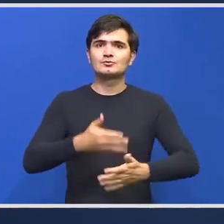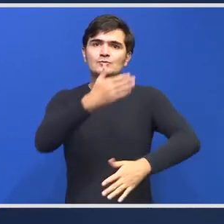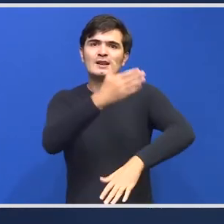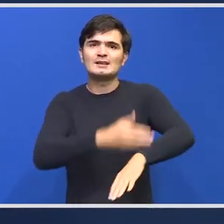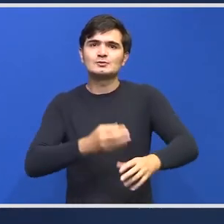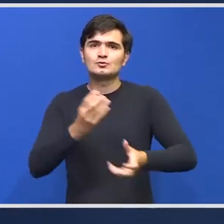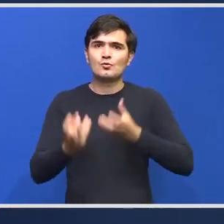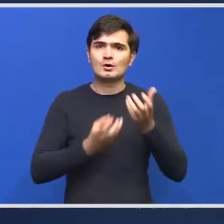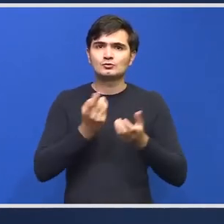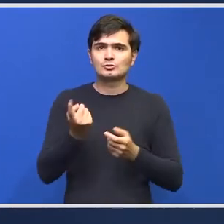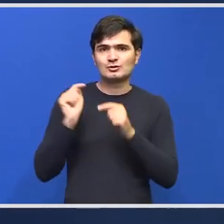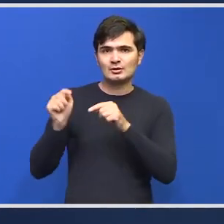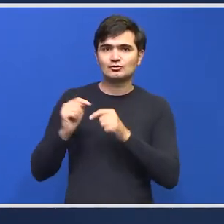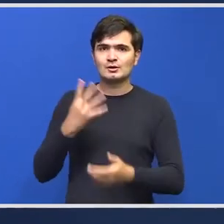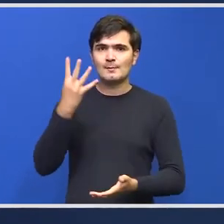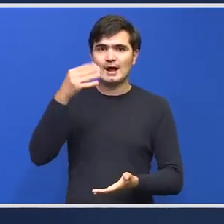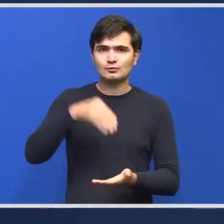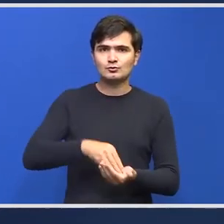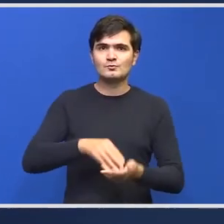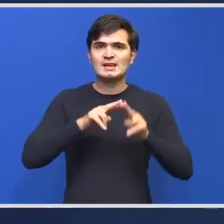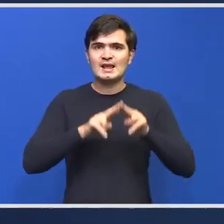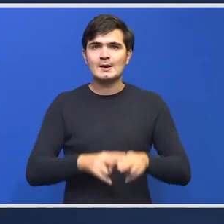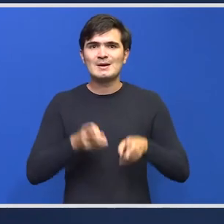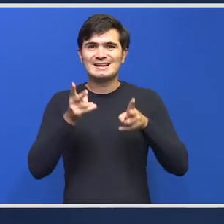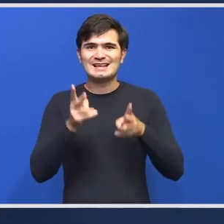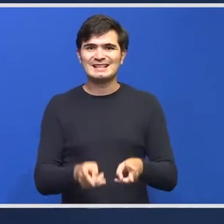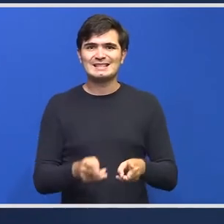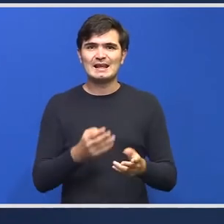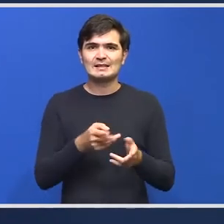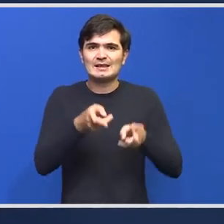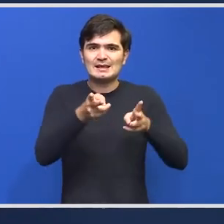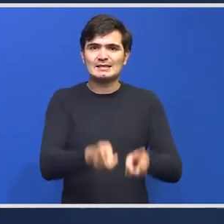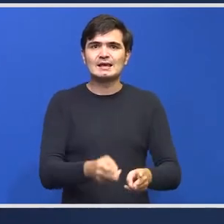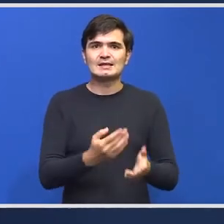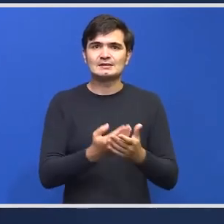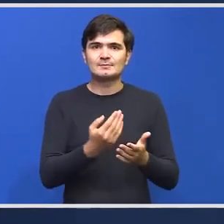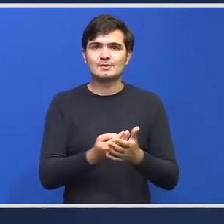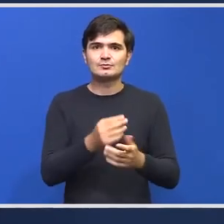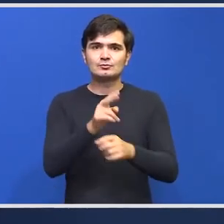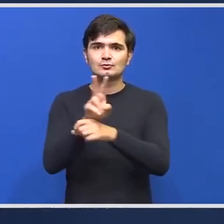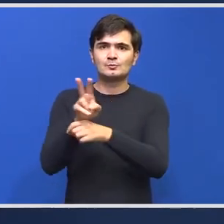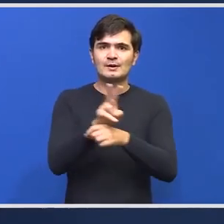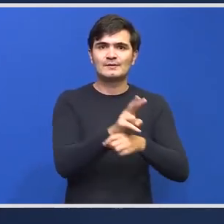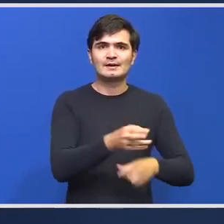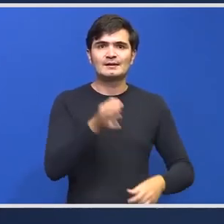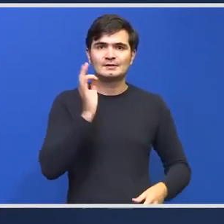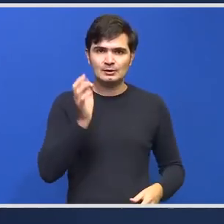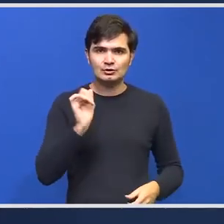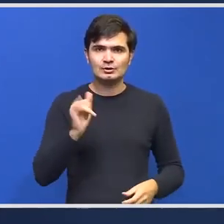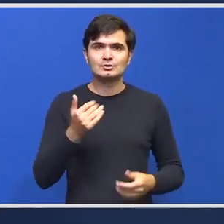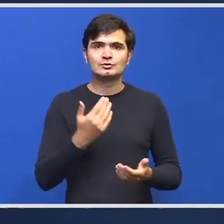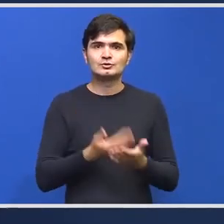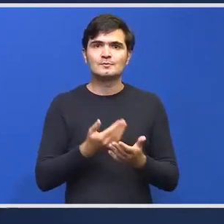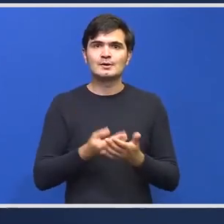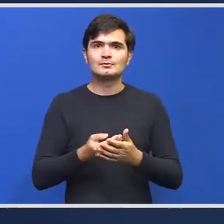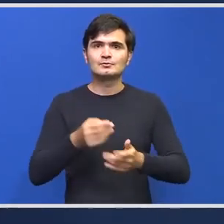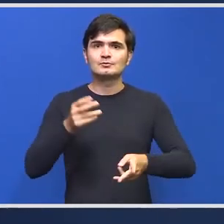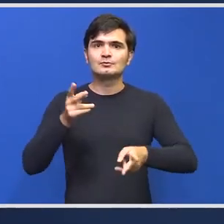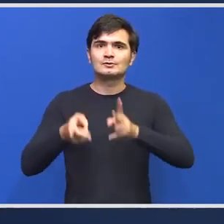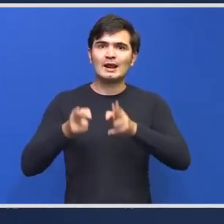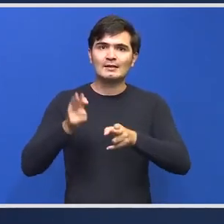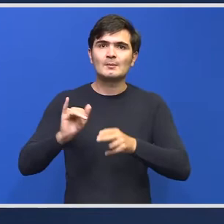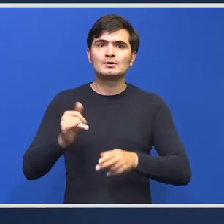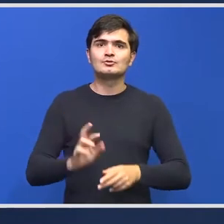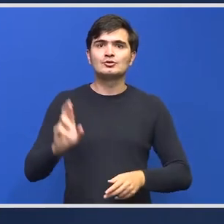aceștia 4.000 rămân internați pentru supraveghere de specialitate și pentru tratament